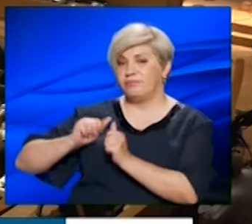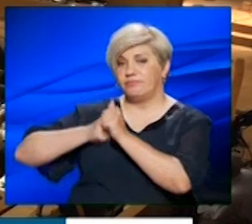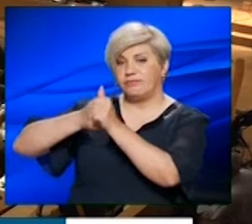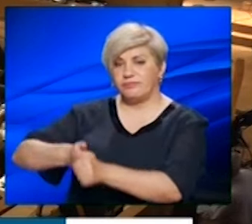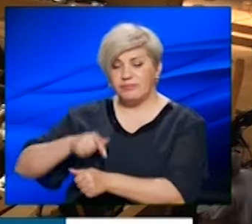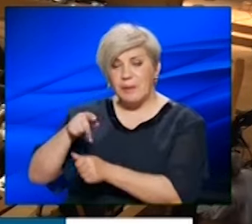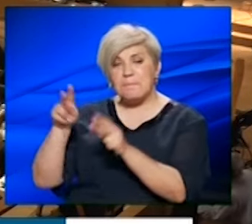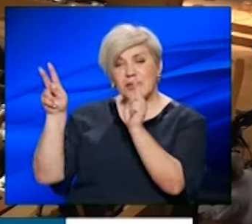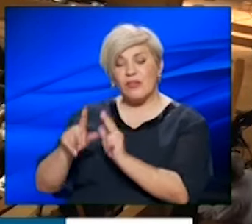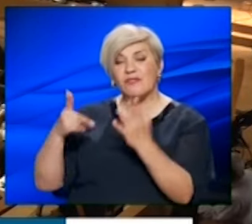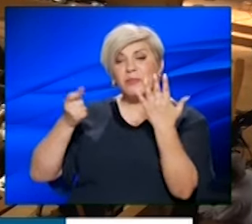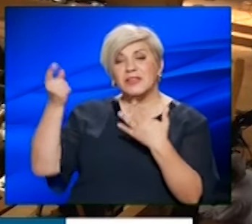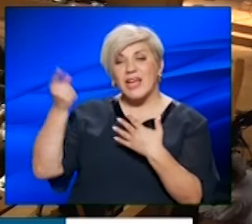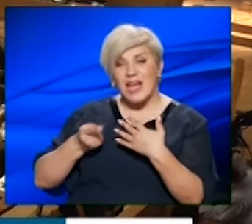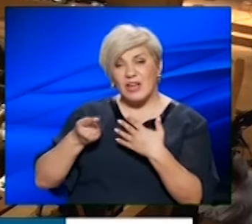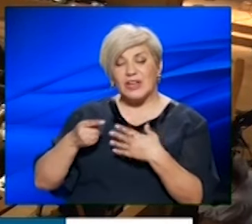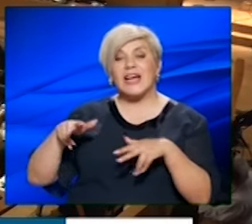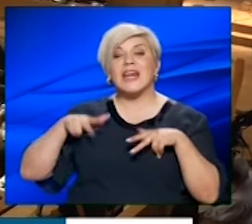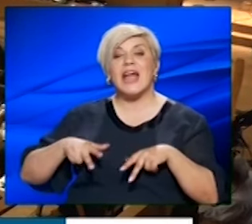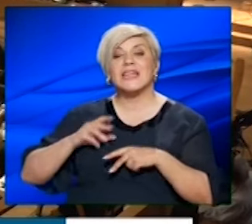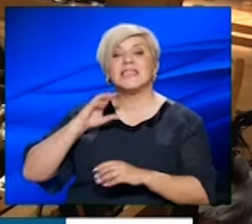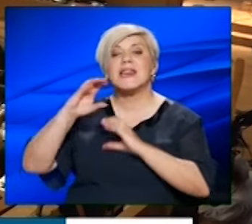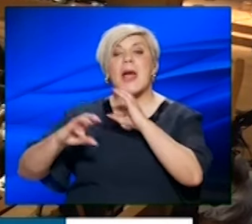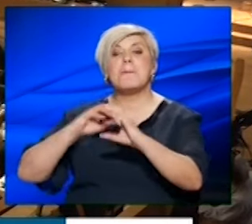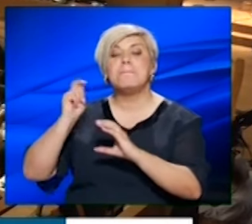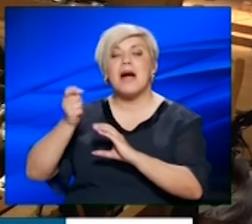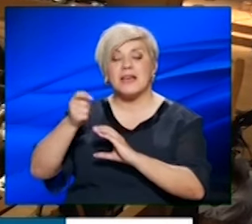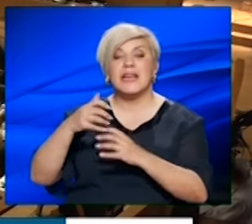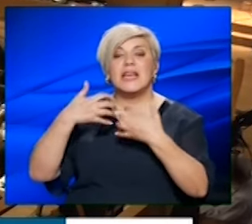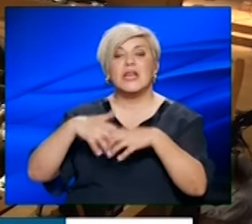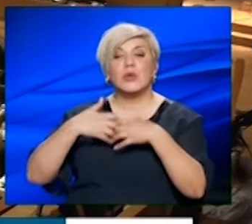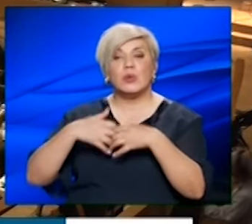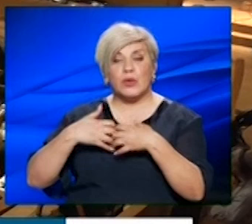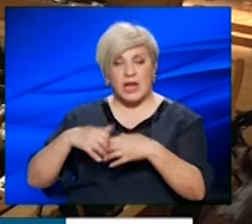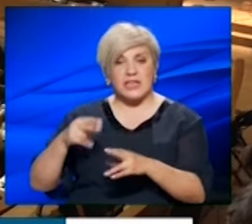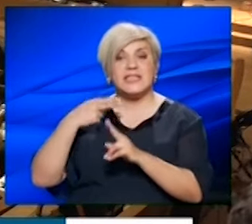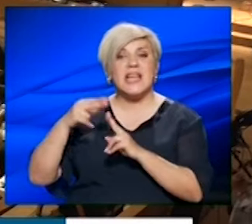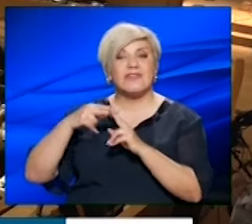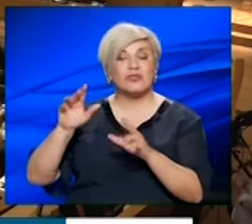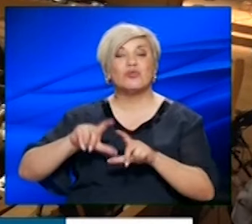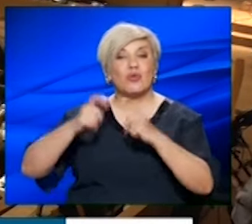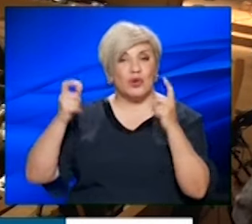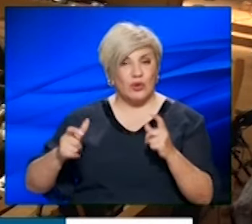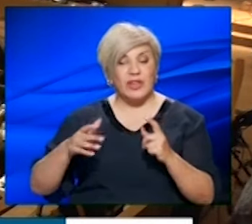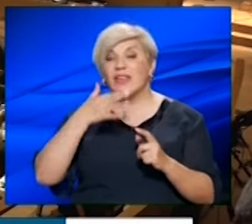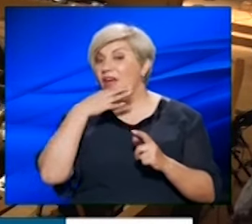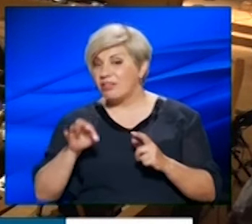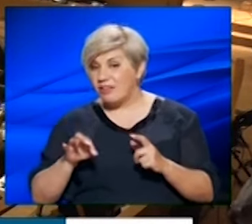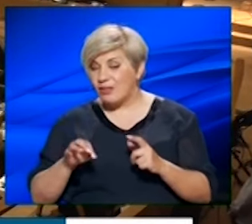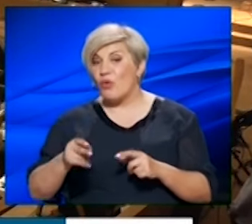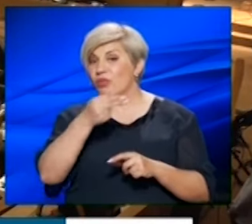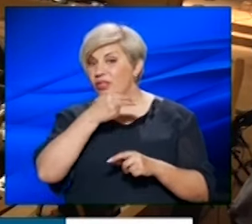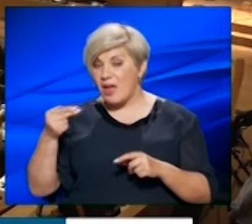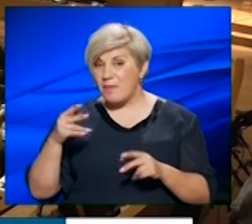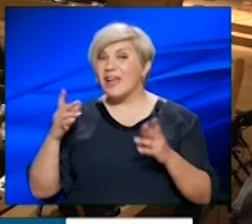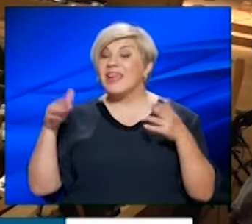Δηλαδή μείωσαν 70% τις κρατικές δαπάνες για τα λειτουργικά έξοδα συντήρησης των σχολείων γιατί το θέμα